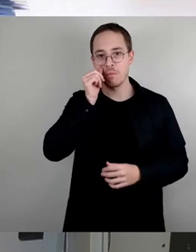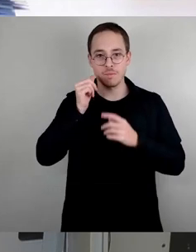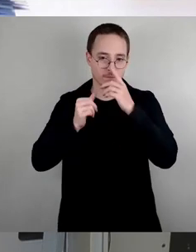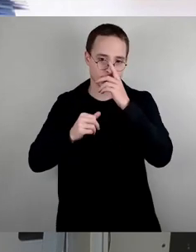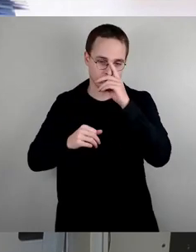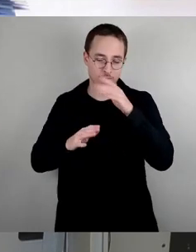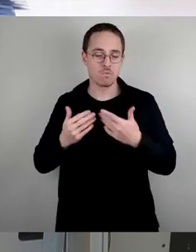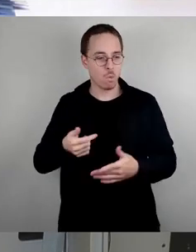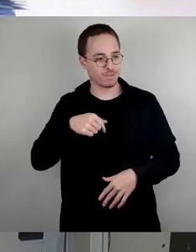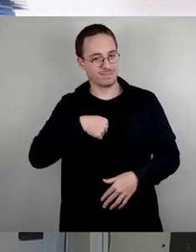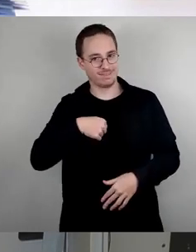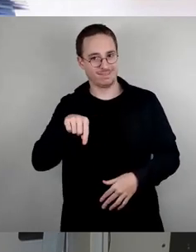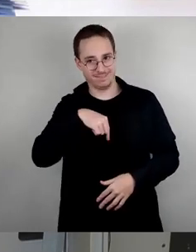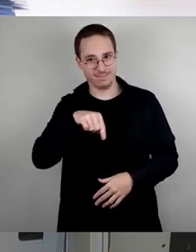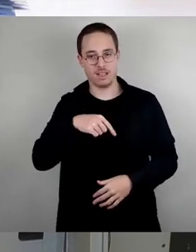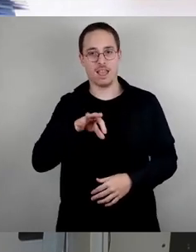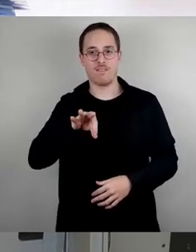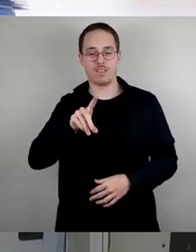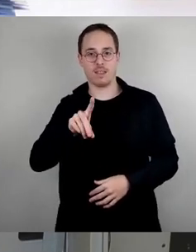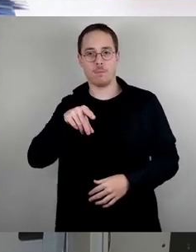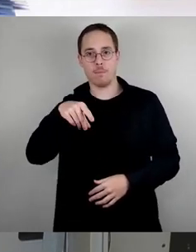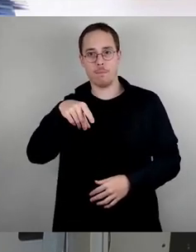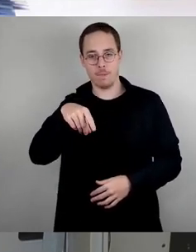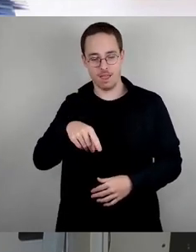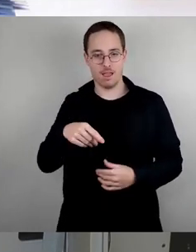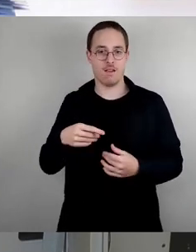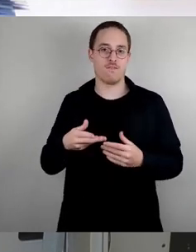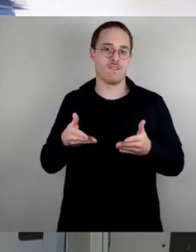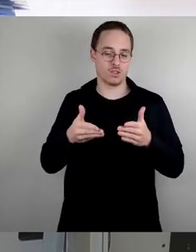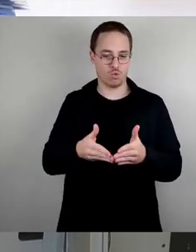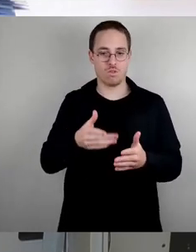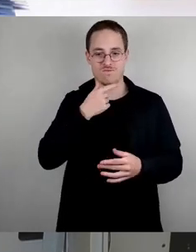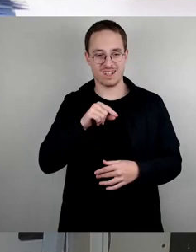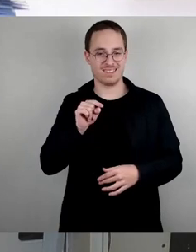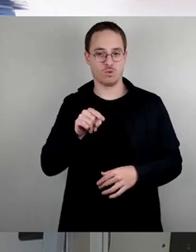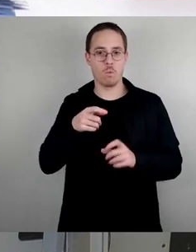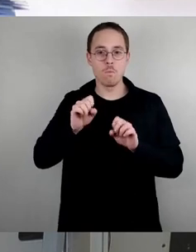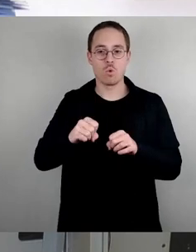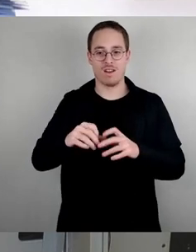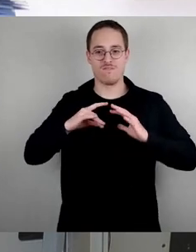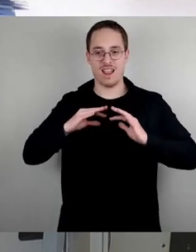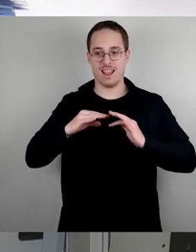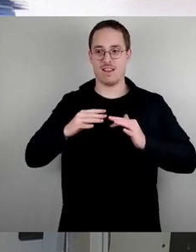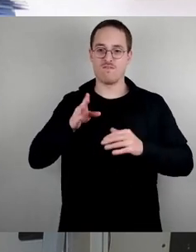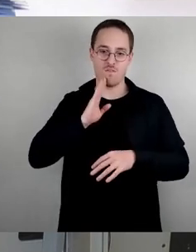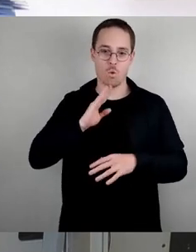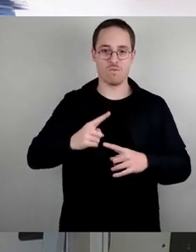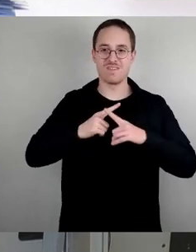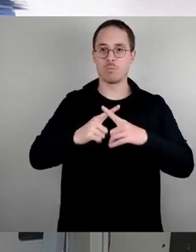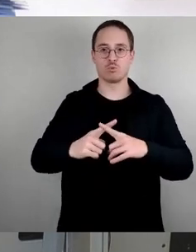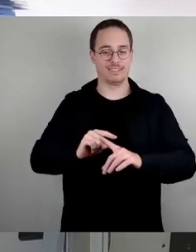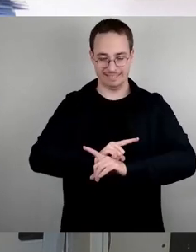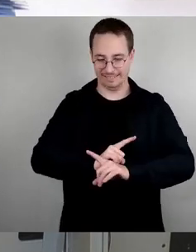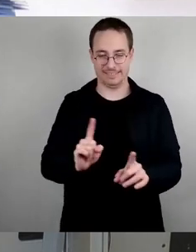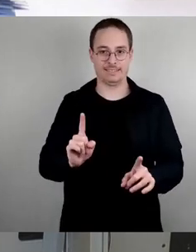Auseinandersetzung damit, dass wir für Dresden explizit diese Möglichkeiten zum Verbot von Ferienwohnungen nicht schaffen werden. Warum ist ein Verbot